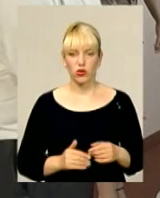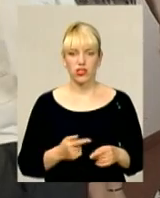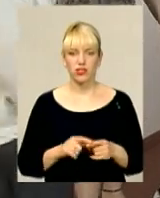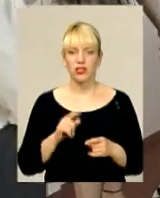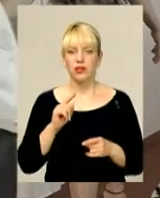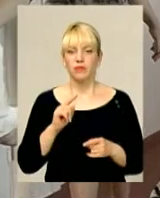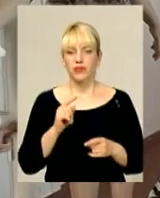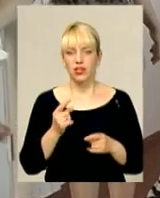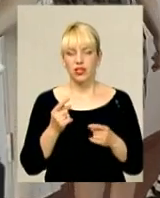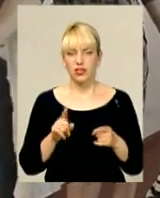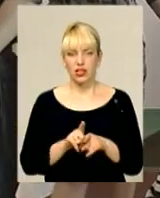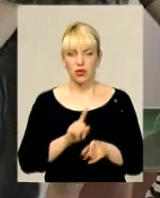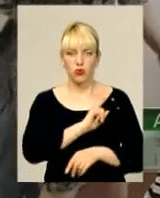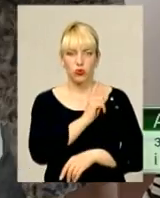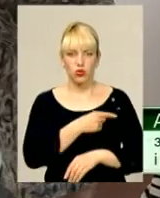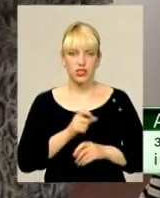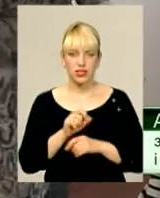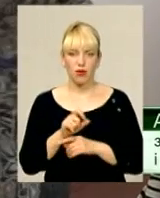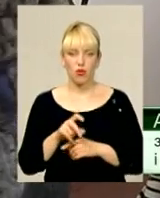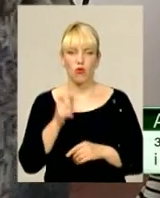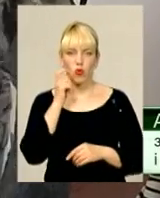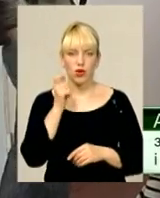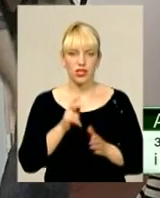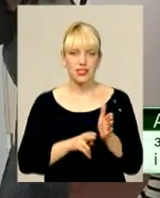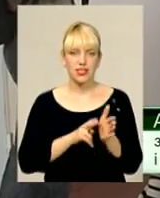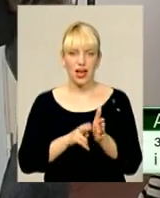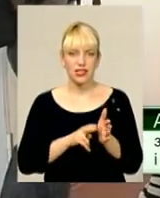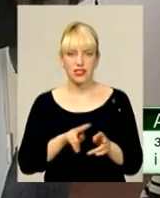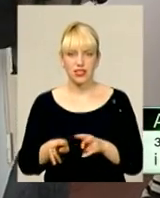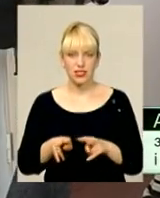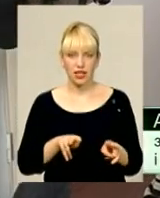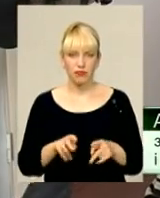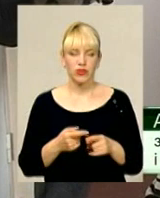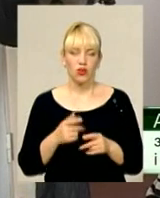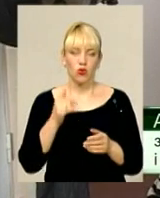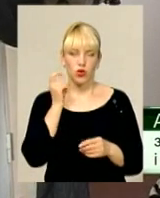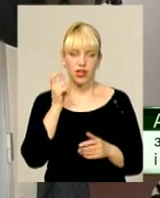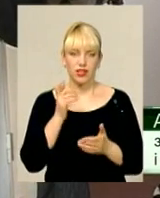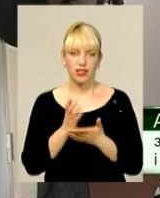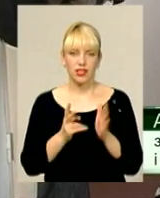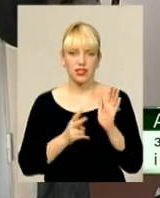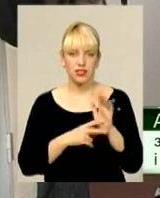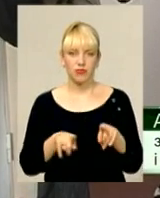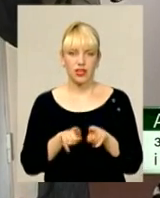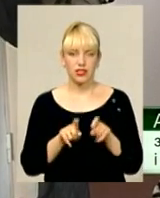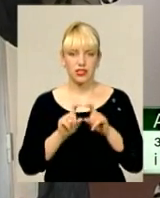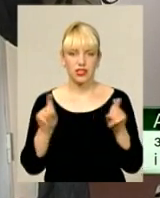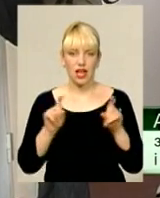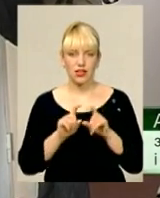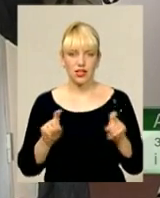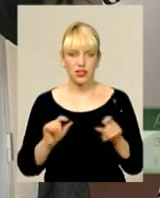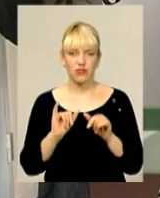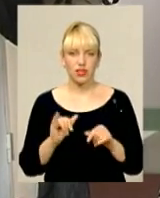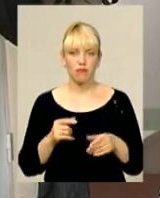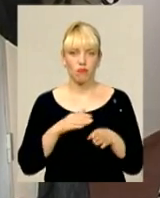потужні замовники робітничих кадрів, як, наприклад, «Укрзалізниця». В Україні є сім таких, скажімо, закладів, і